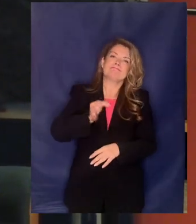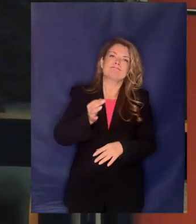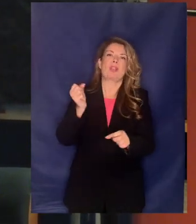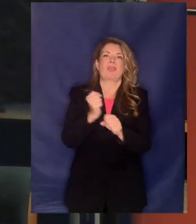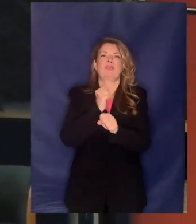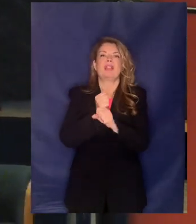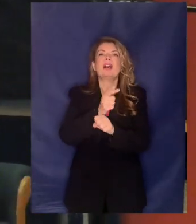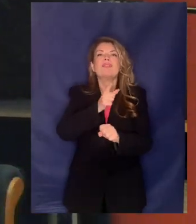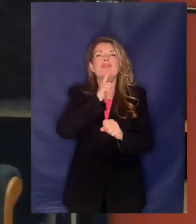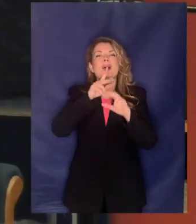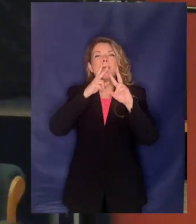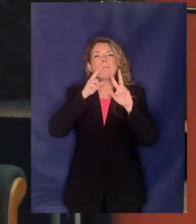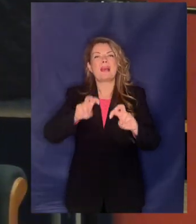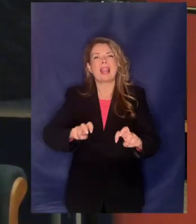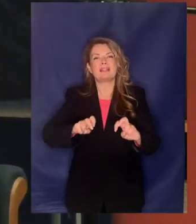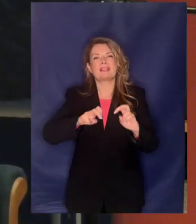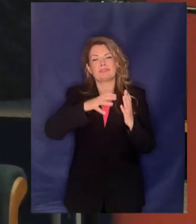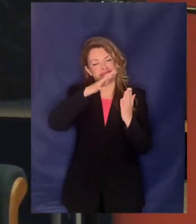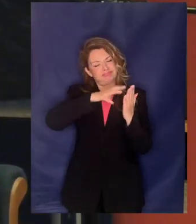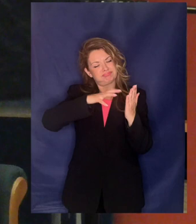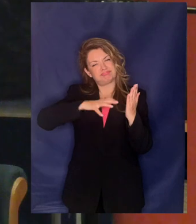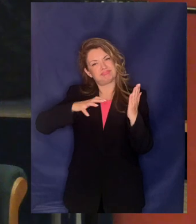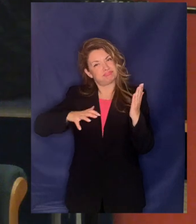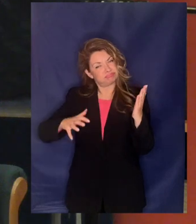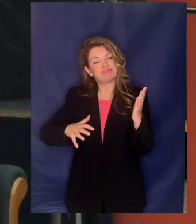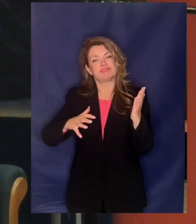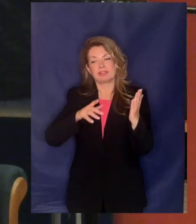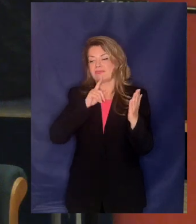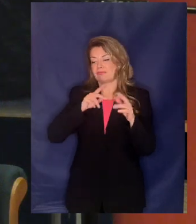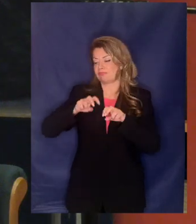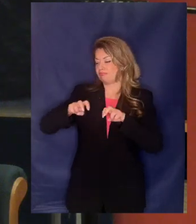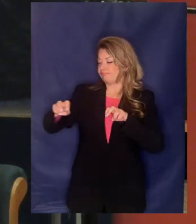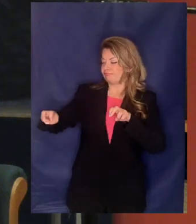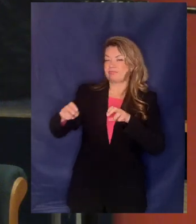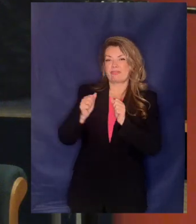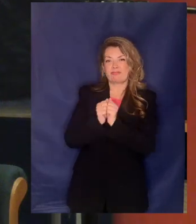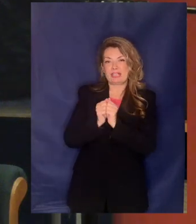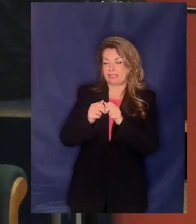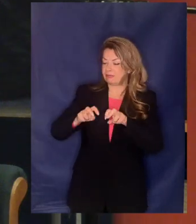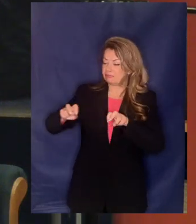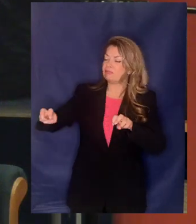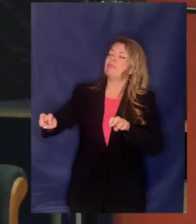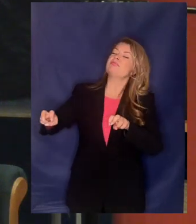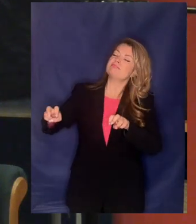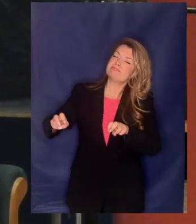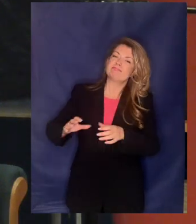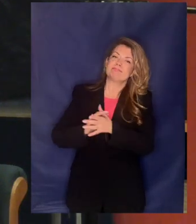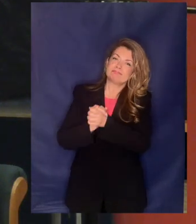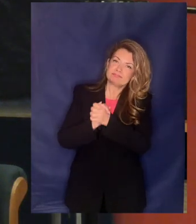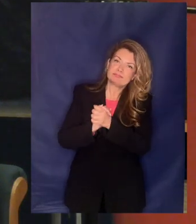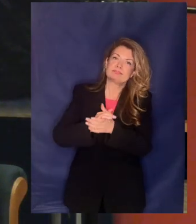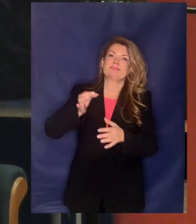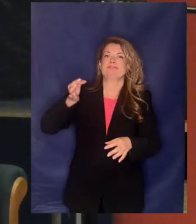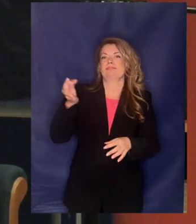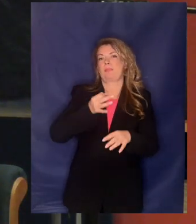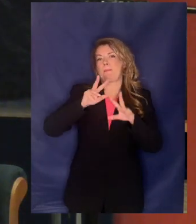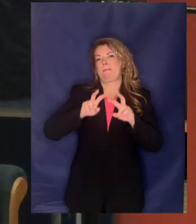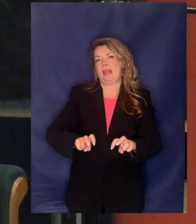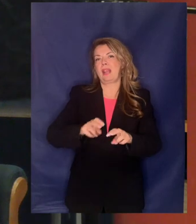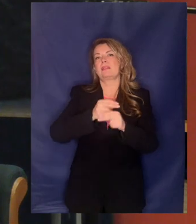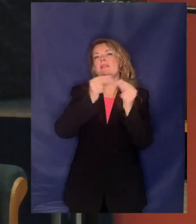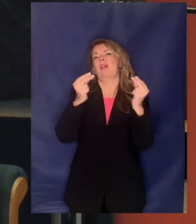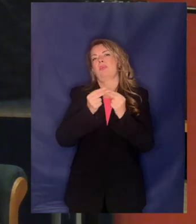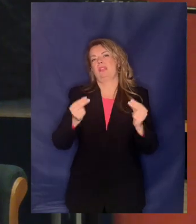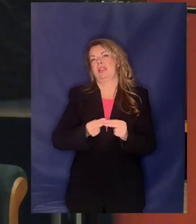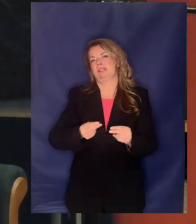δουλειά την οποία έκαναν οι σύντροφοι θεωρώ ότι είναι μια πάρα πολύ καλή μελέτη η οποία έβγαλε πάρα πολύ